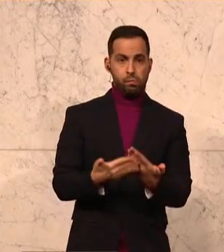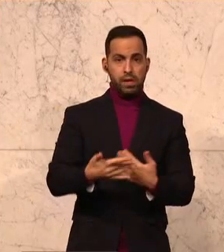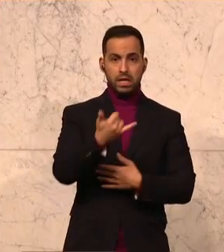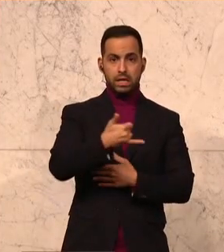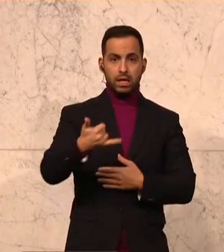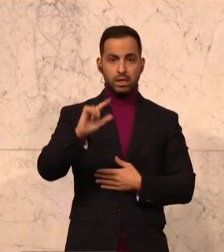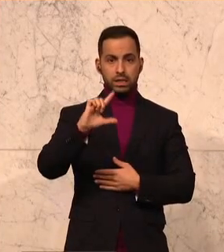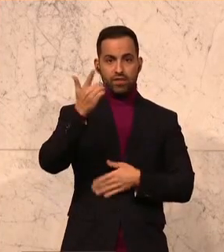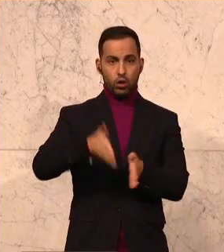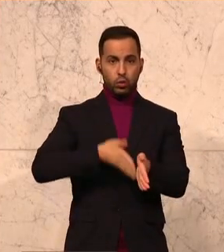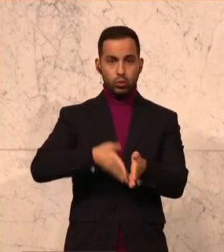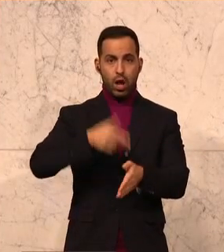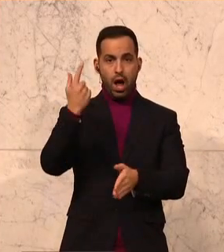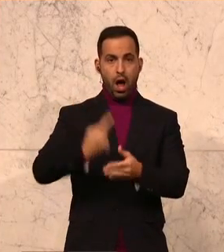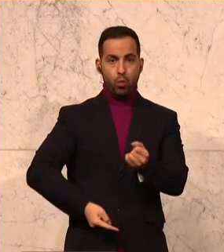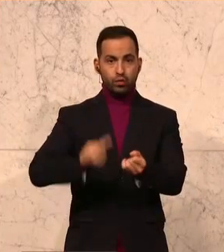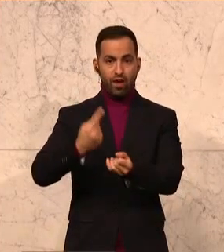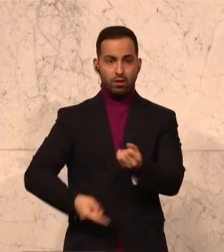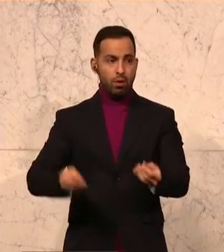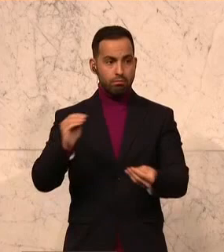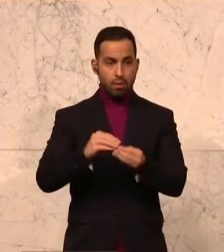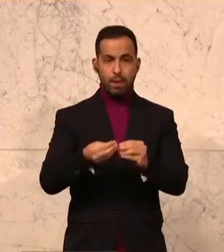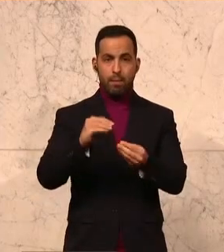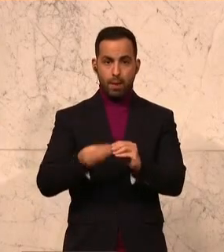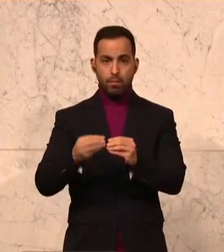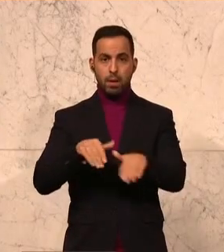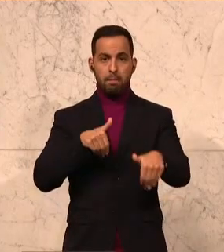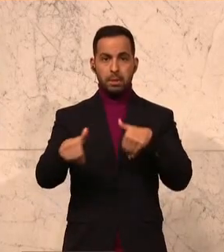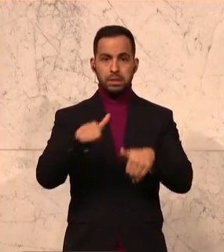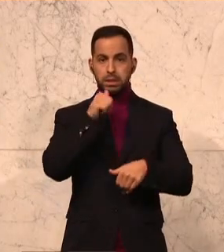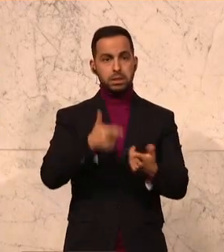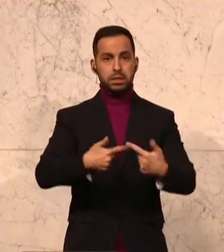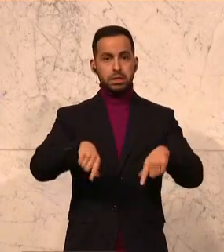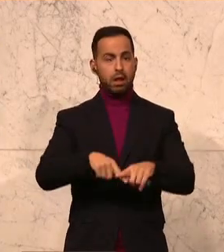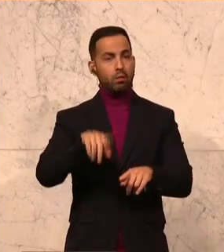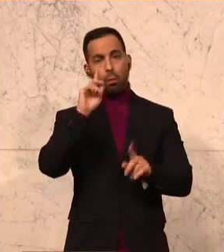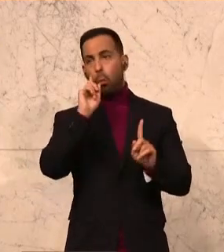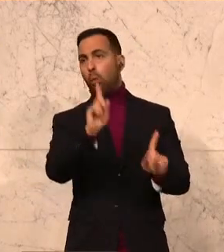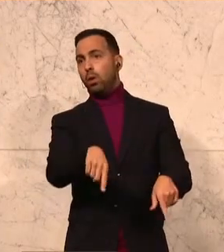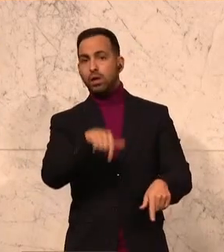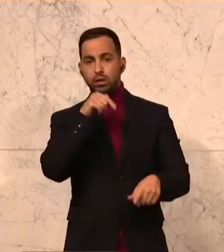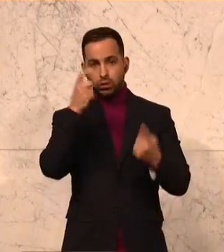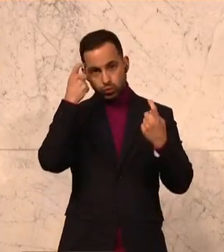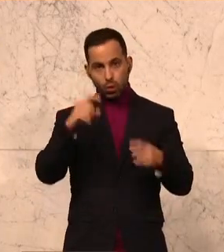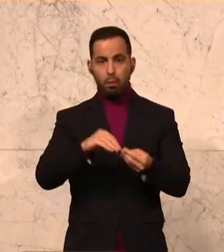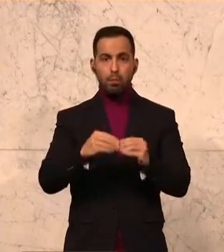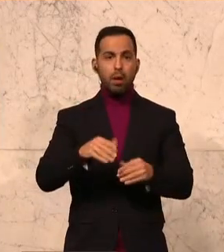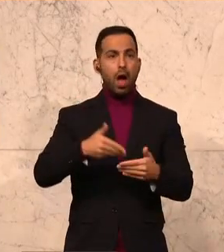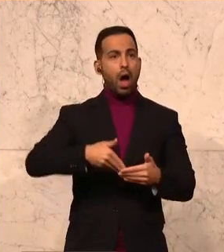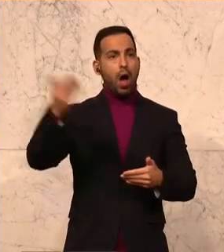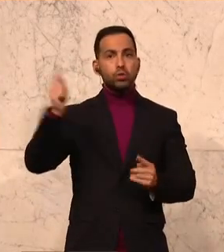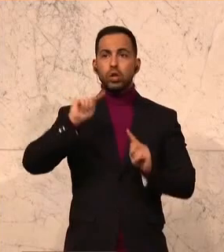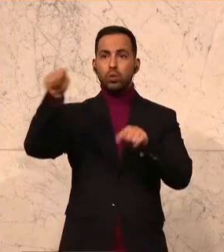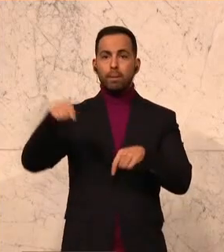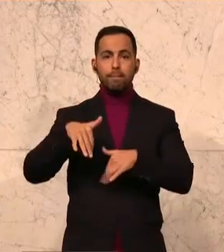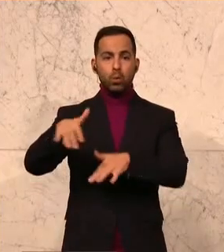jeder zweite Zug fällt aus. Nur mehr Probleme. Die Ministerin ist nicht im Land, kümmert sich nicht um die Probleme, geht ins Ausland und verschenkt